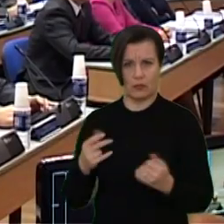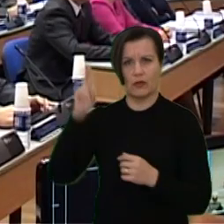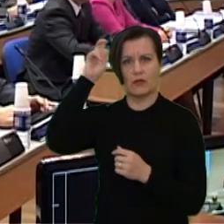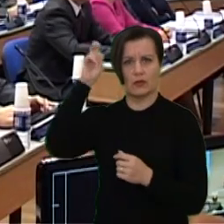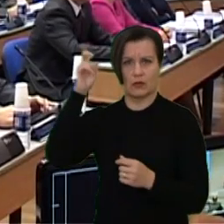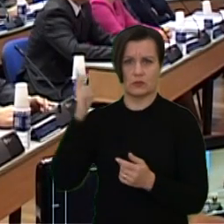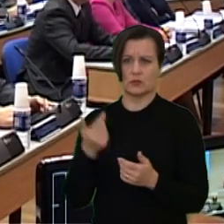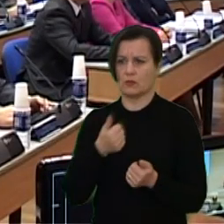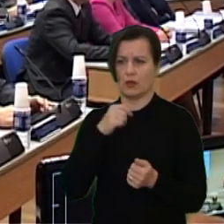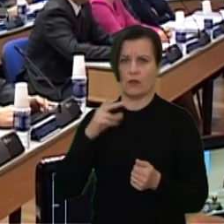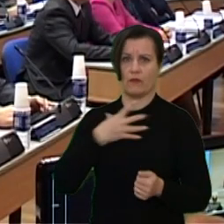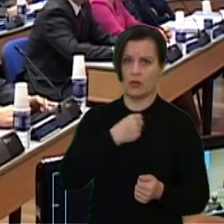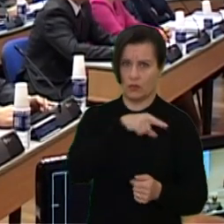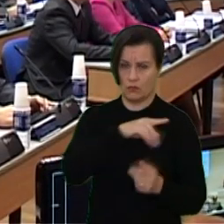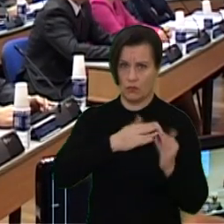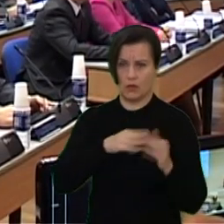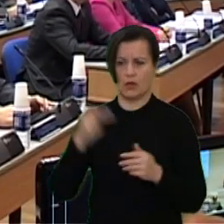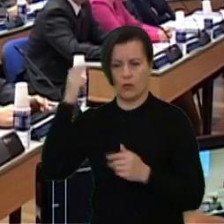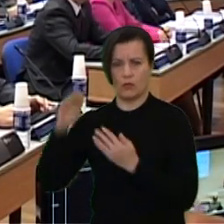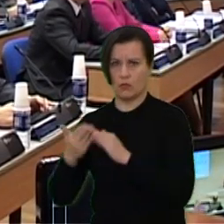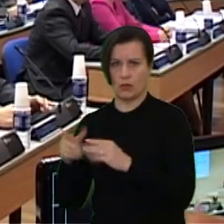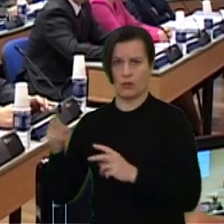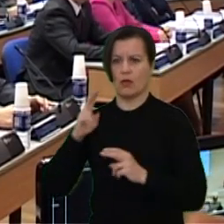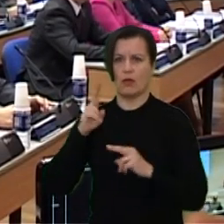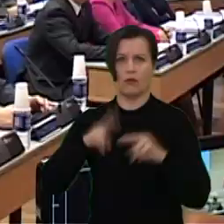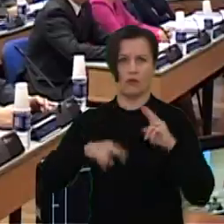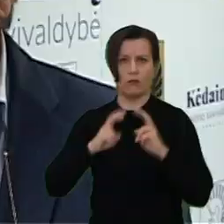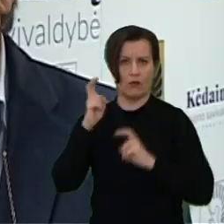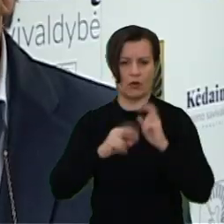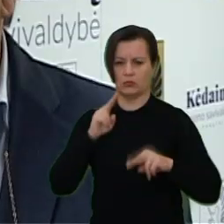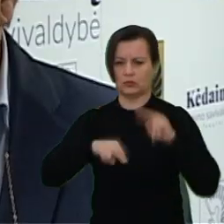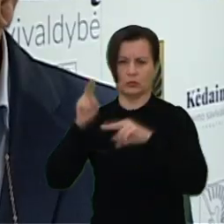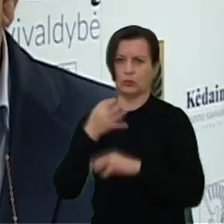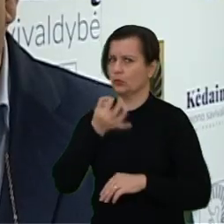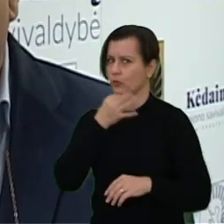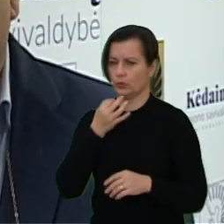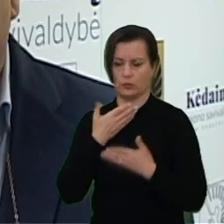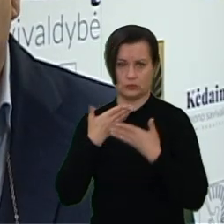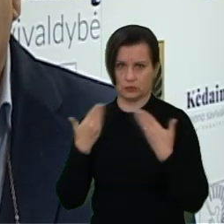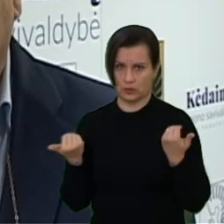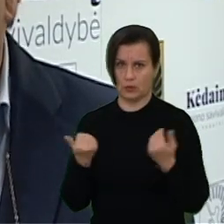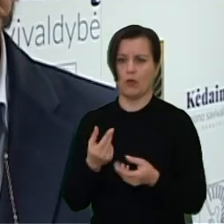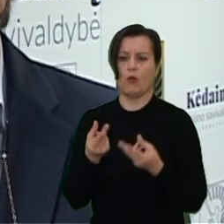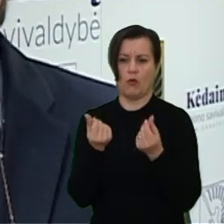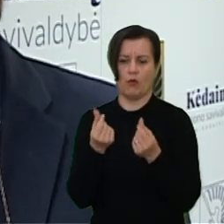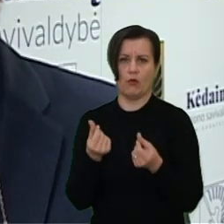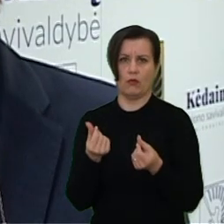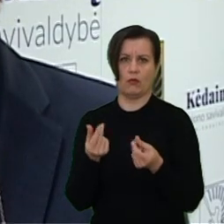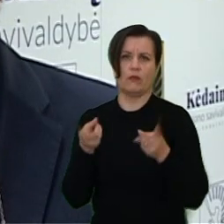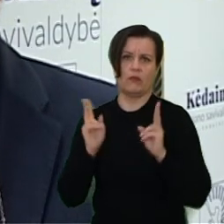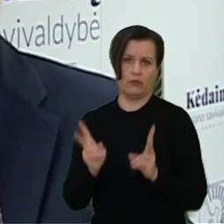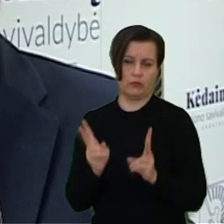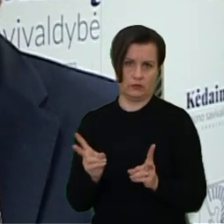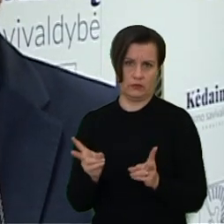nesugebėjo, reiškia, nei Kaune, nei Vilniuje šitų deginimo gamyklų pastatyti. Ir mokestį vis dėlto